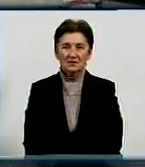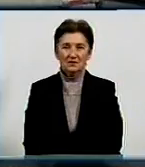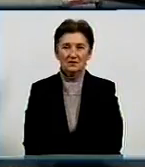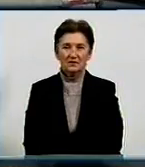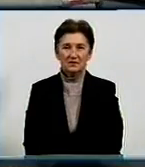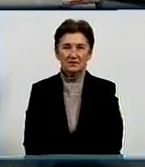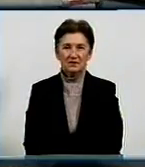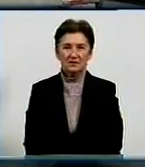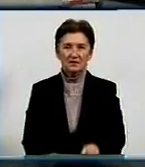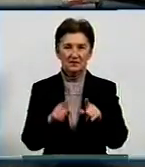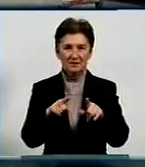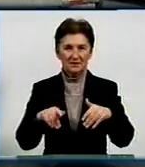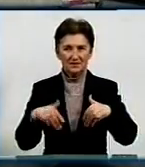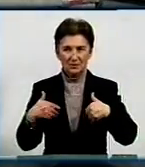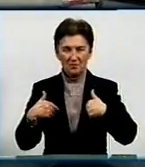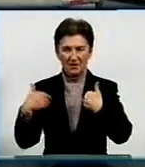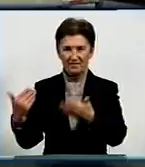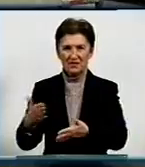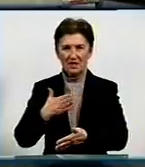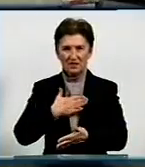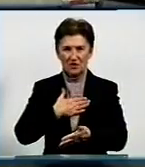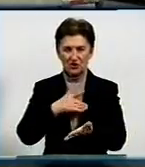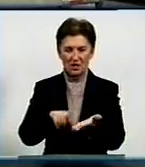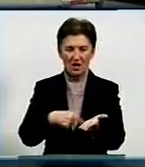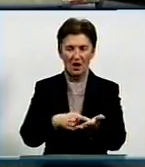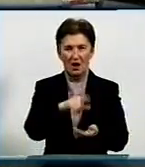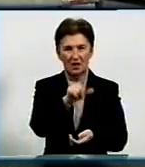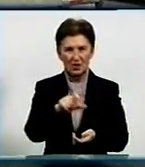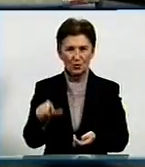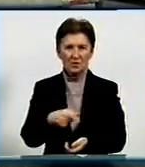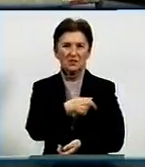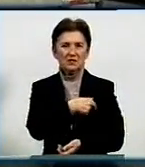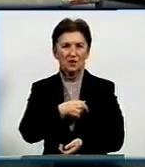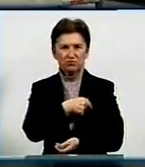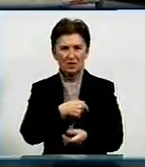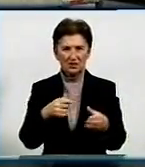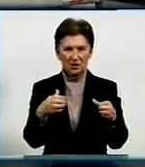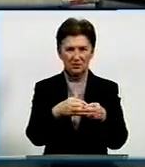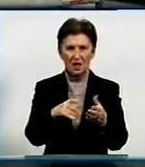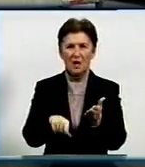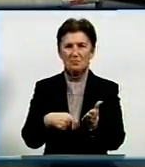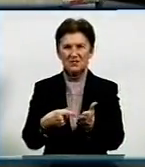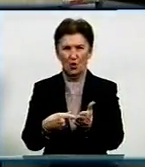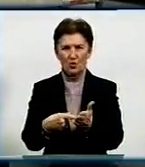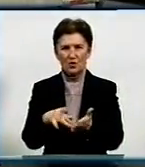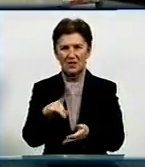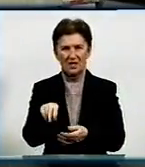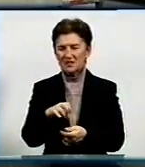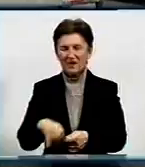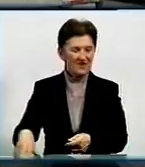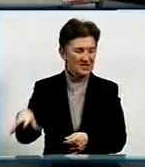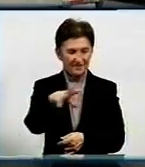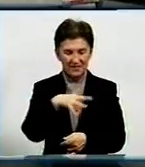Це привітання від наших городян, від депутатського корпусу, від міської ради, від всіх